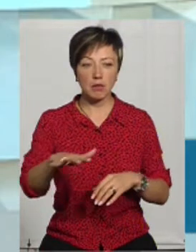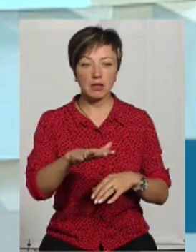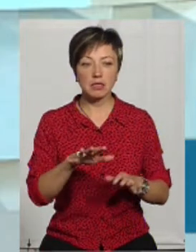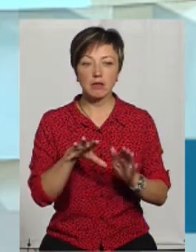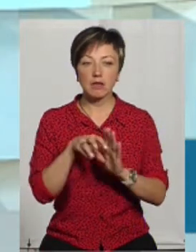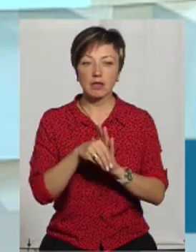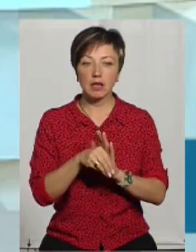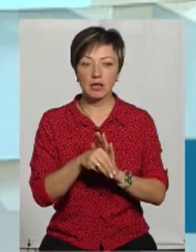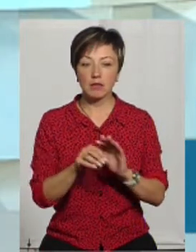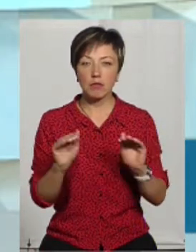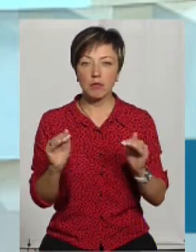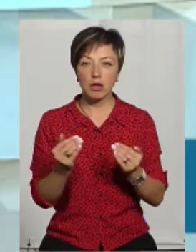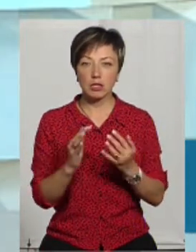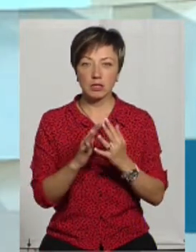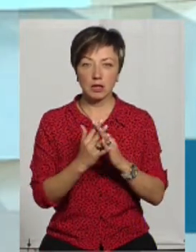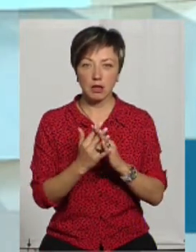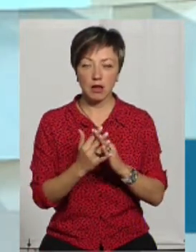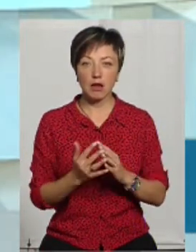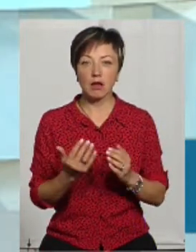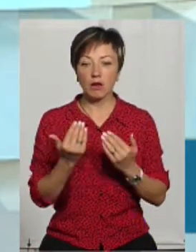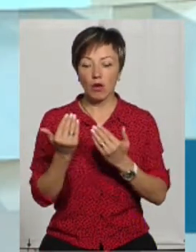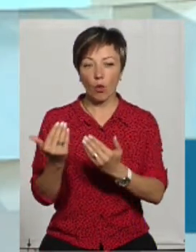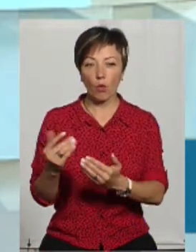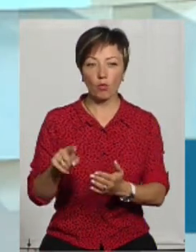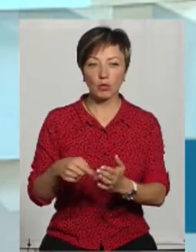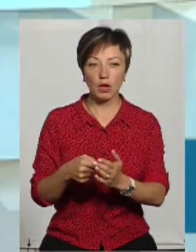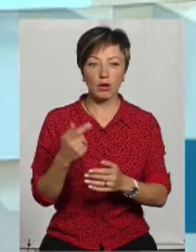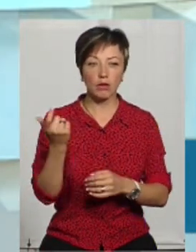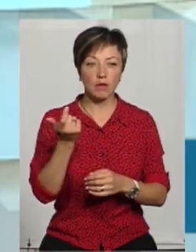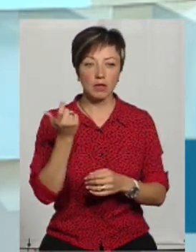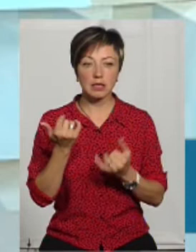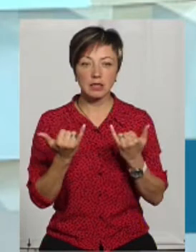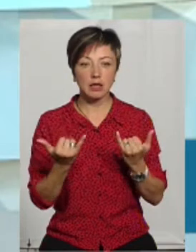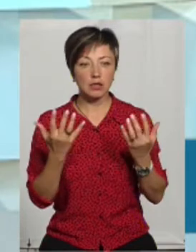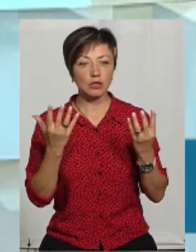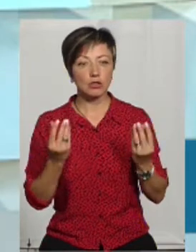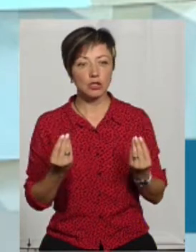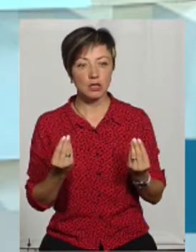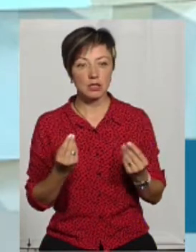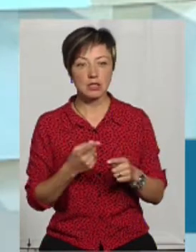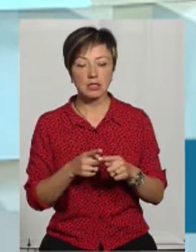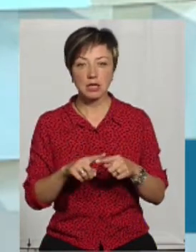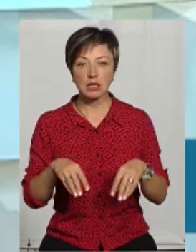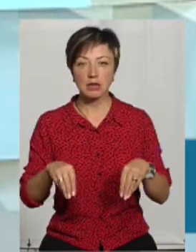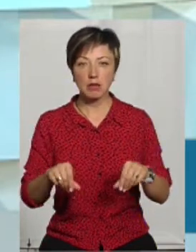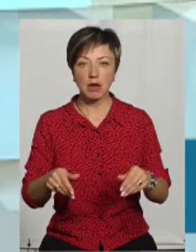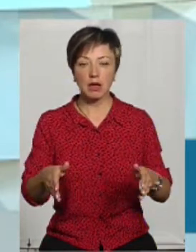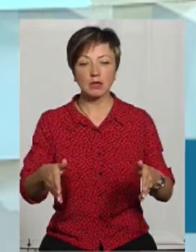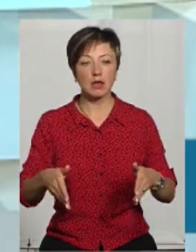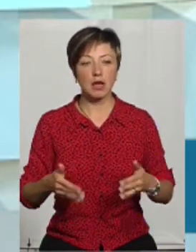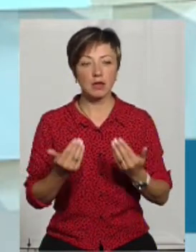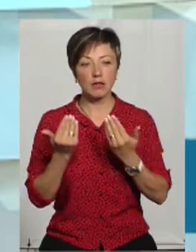внесений в межі населених пунктів, віднесений до комунальної власності. На даний час ця земельна ділянка